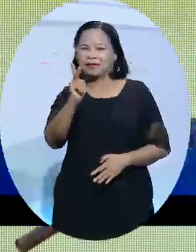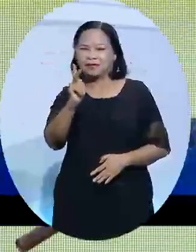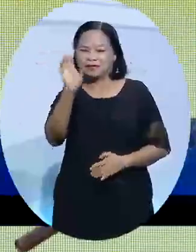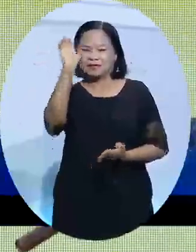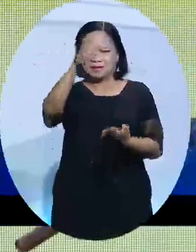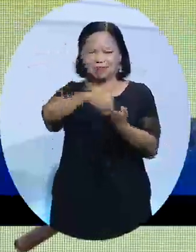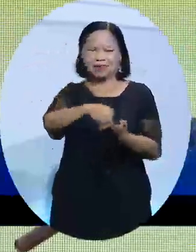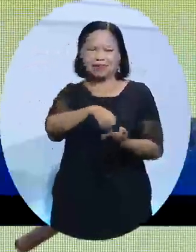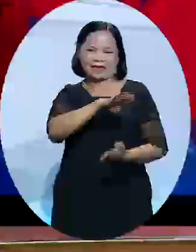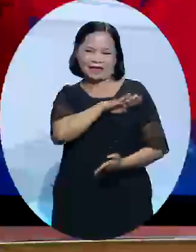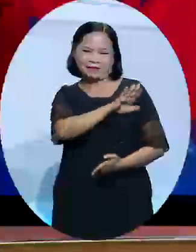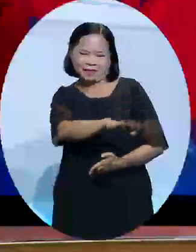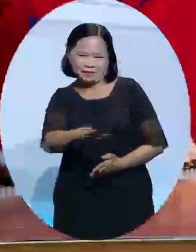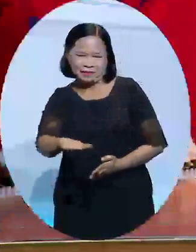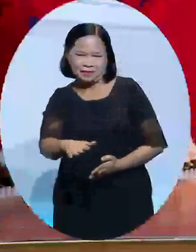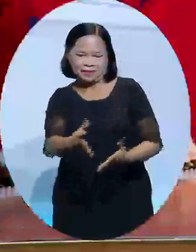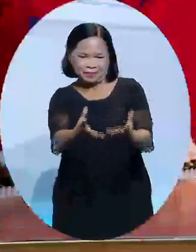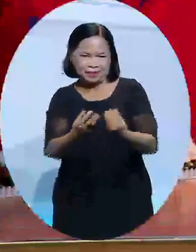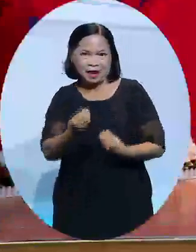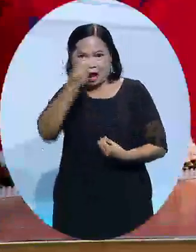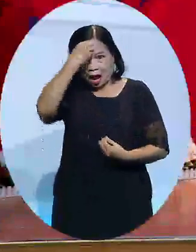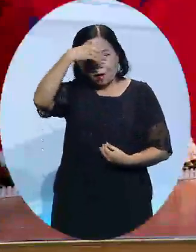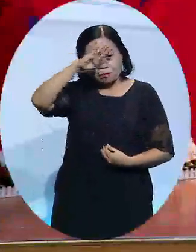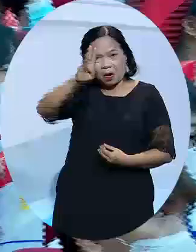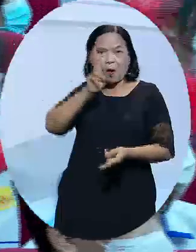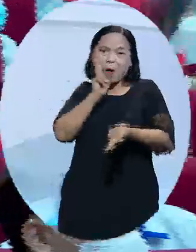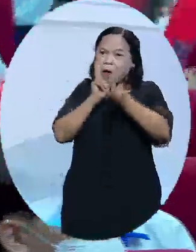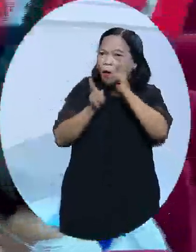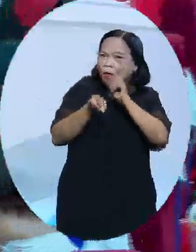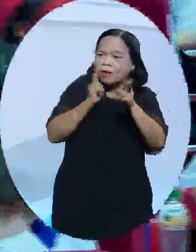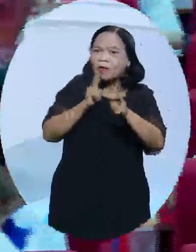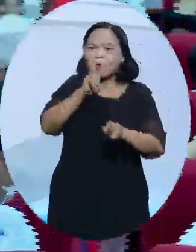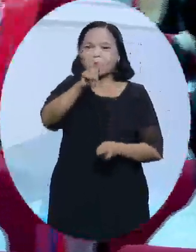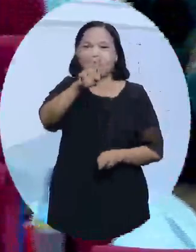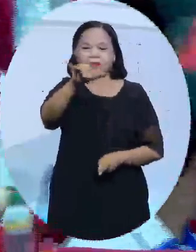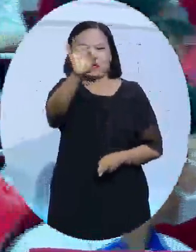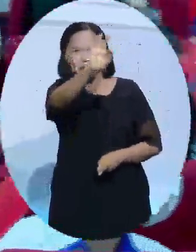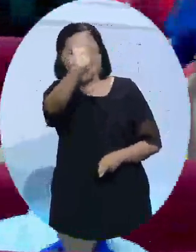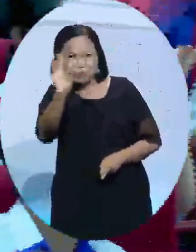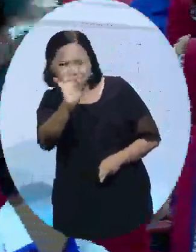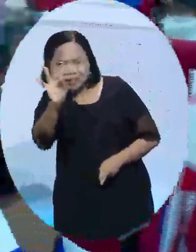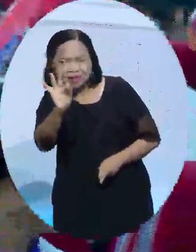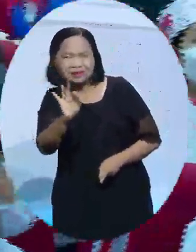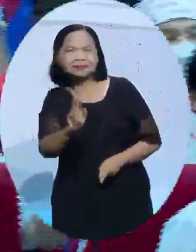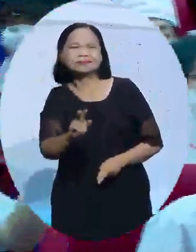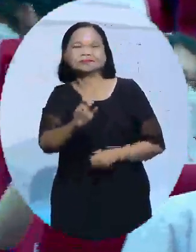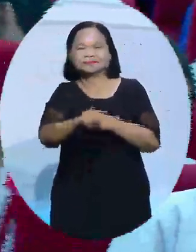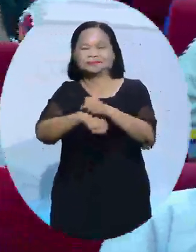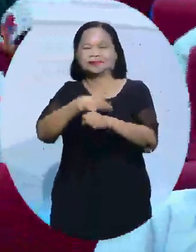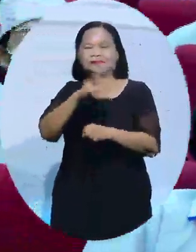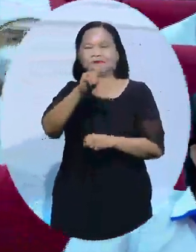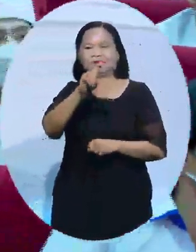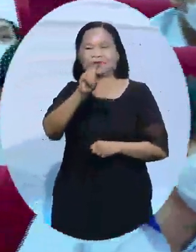cơ hội cho các em học sinh khác nhận các gói học bổng hấp dẫn từ quỹ học bổng 36 tỷ của Hiêu trong năm học 2022